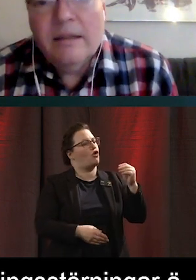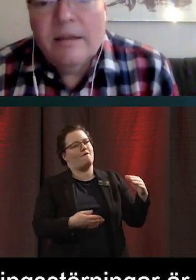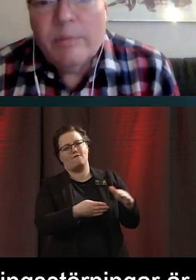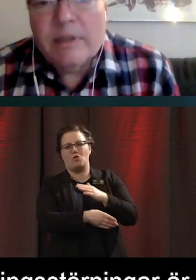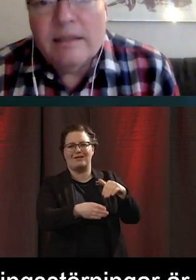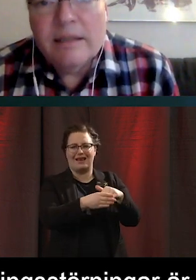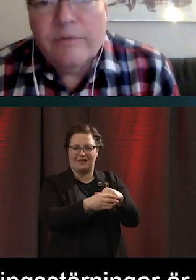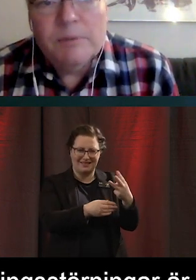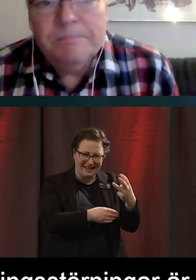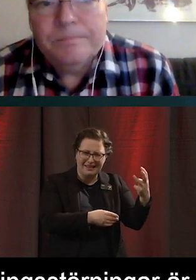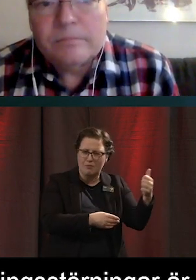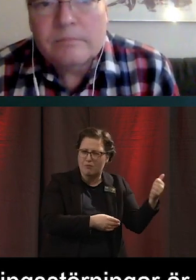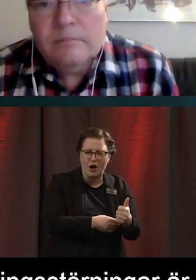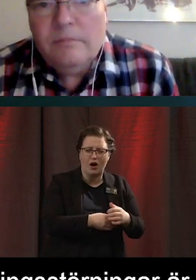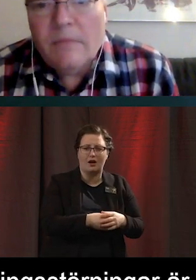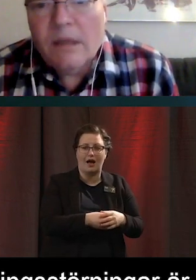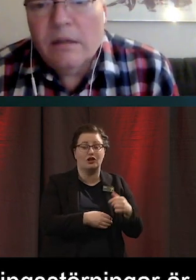procentsiffror.